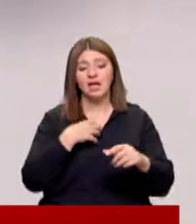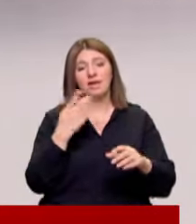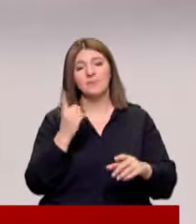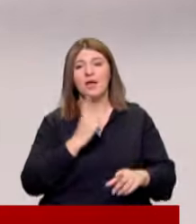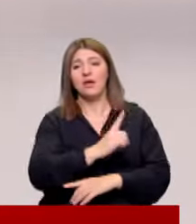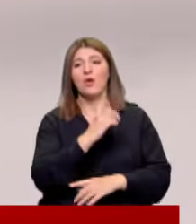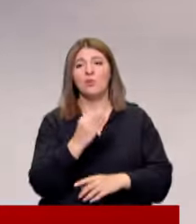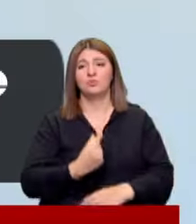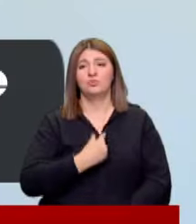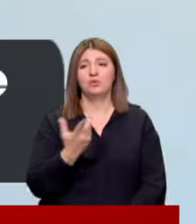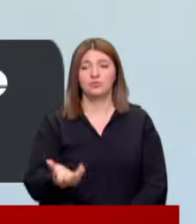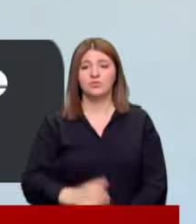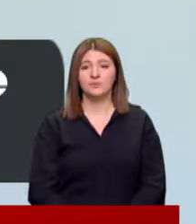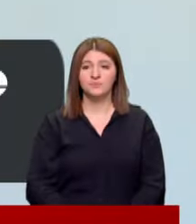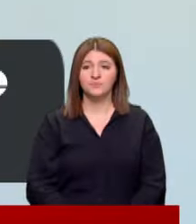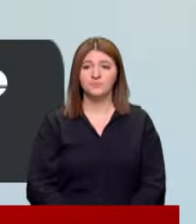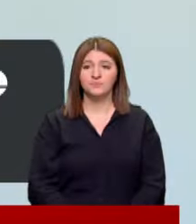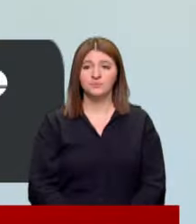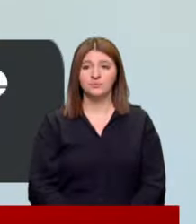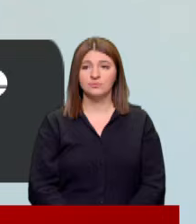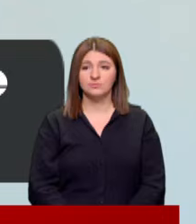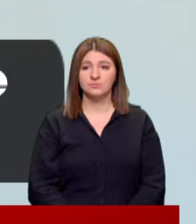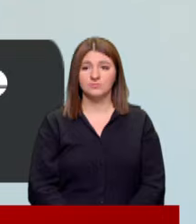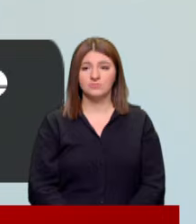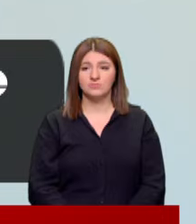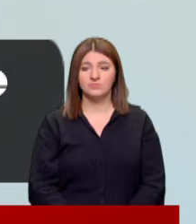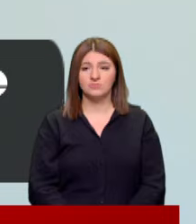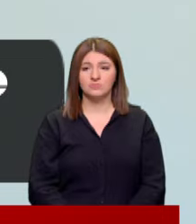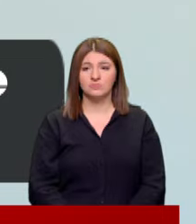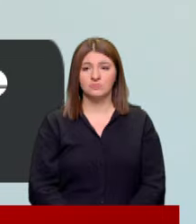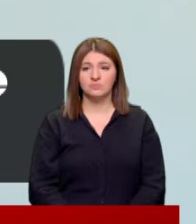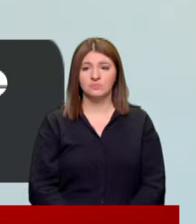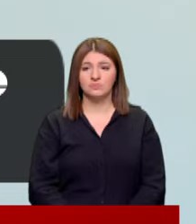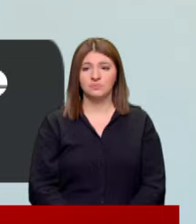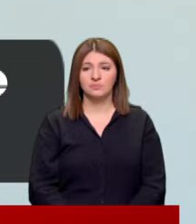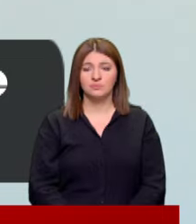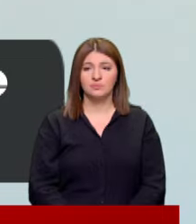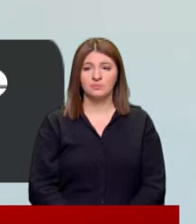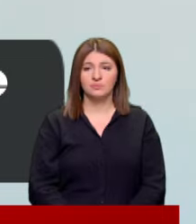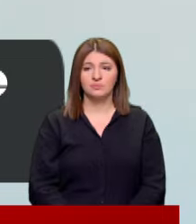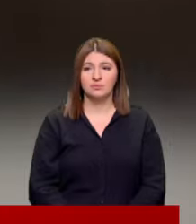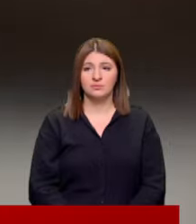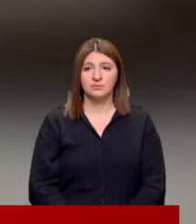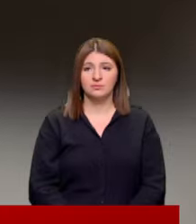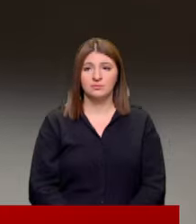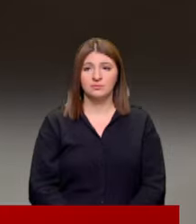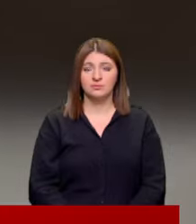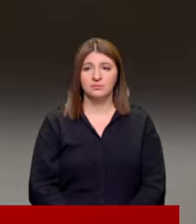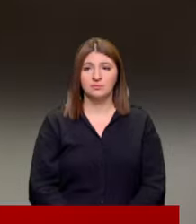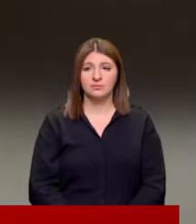alabilmesini umut ediyor Okula az kalmıyor bütün çola kapım önünde gidiyor Her gün beni ağlatma